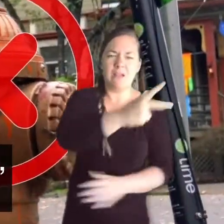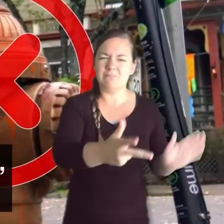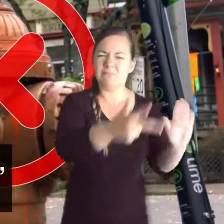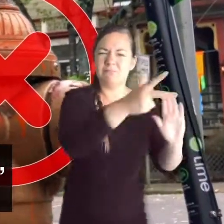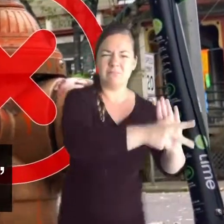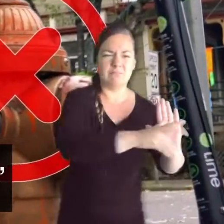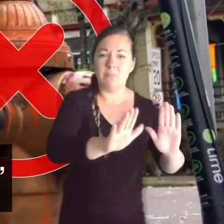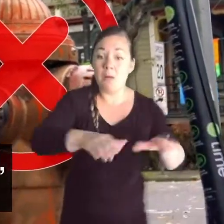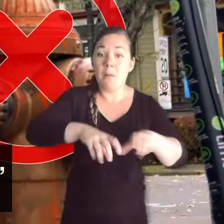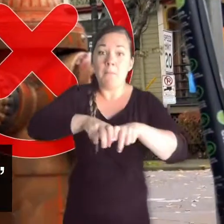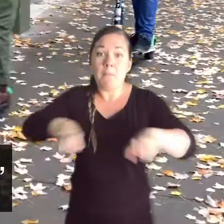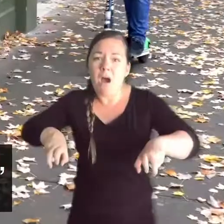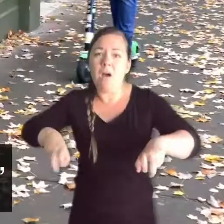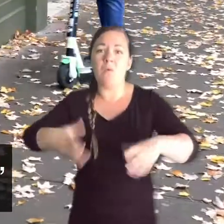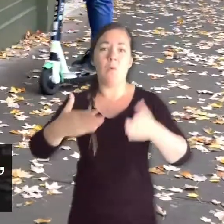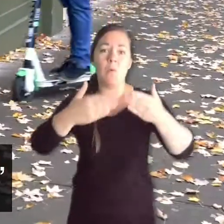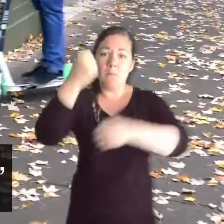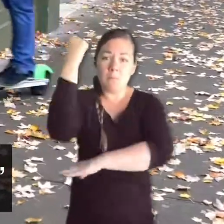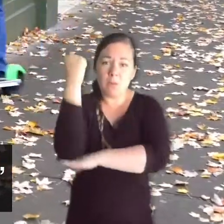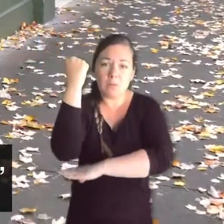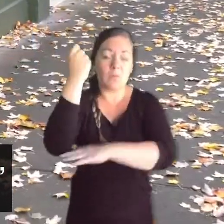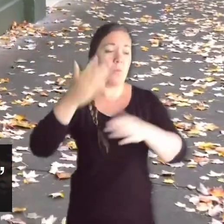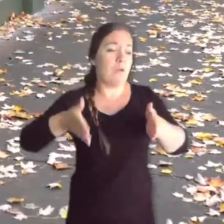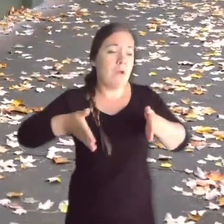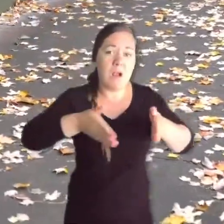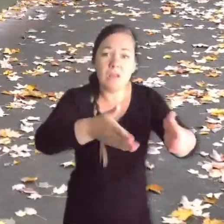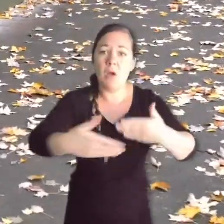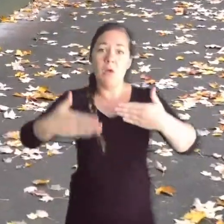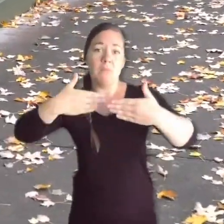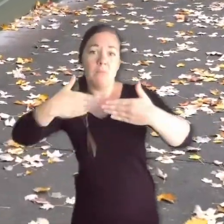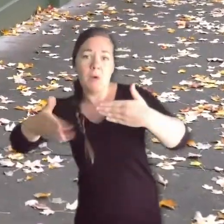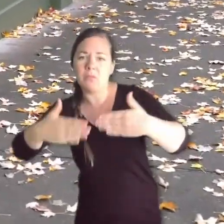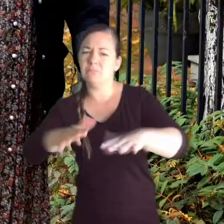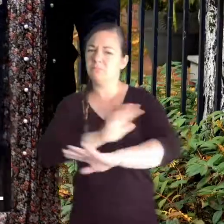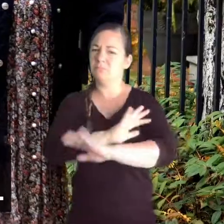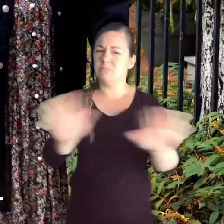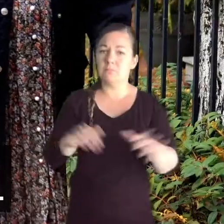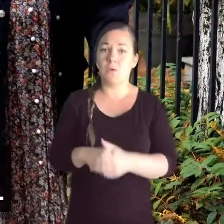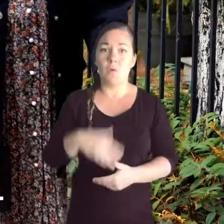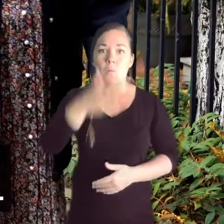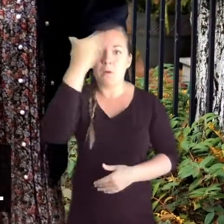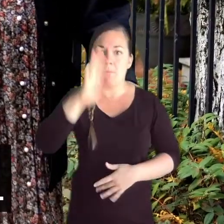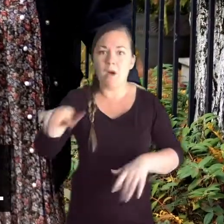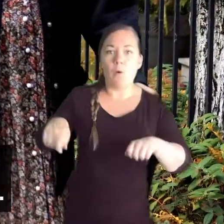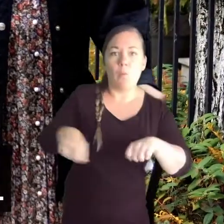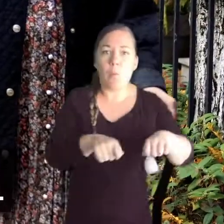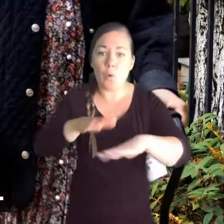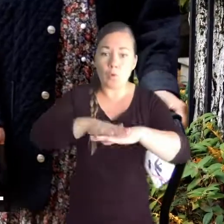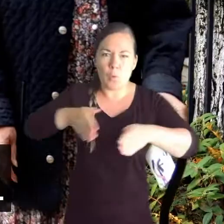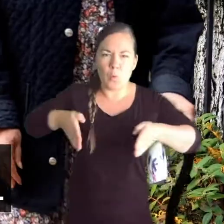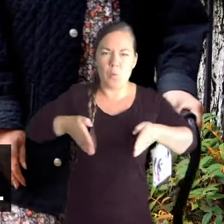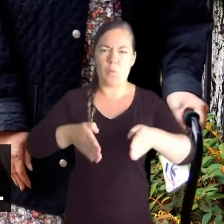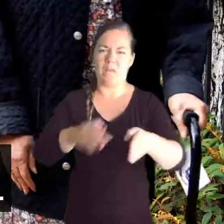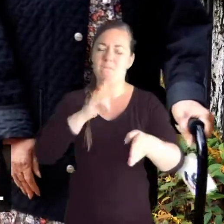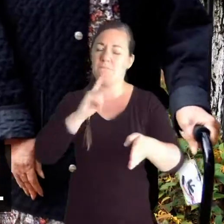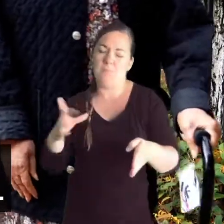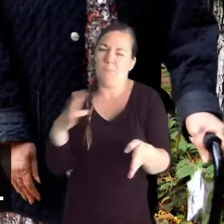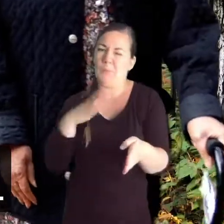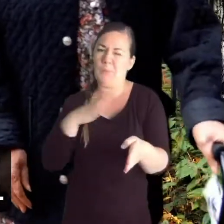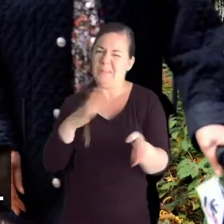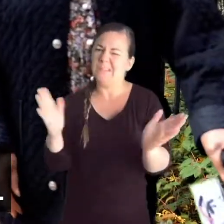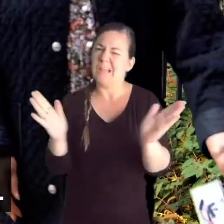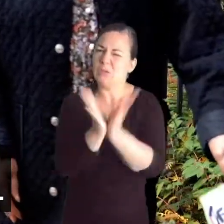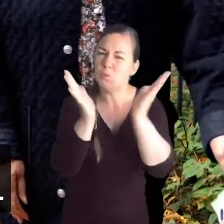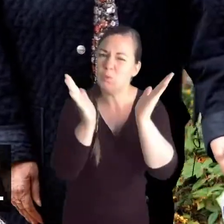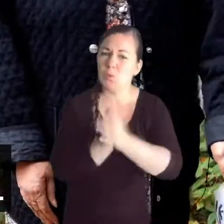accessibles, aux escaliers, aux bancs, aux poteaux d'incendie, aux allées ou aux portes. N'oubliez pas que les courses sur les trottoirs sont tout simplement